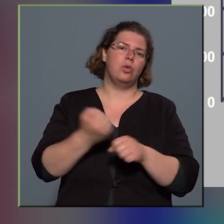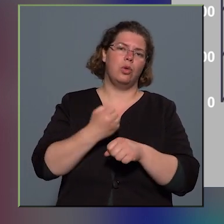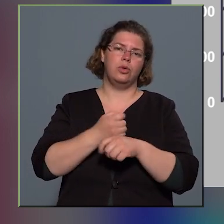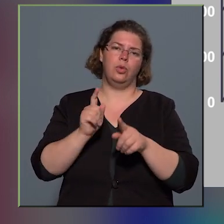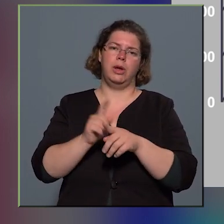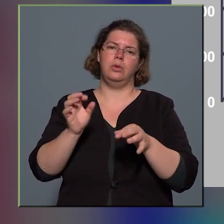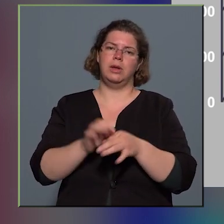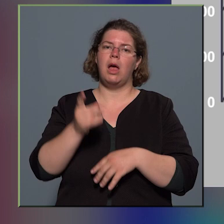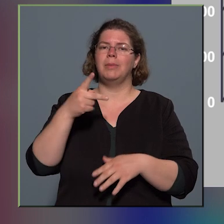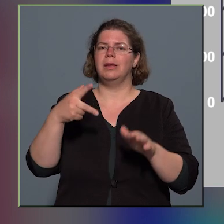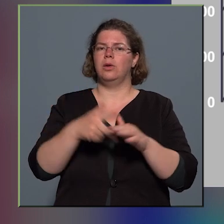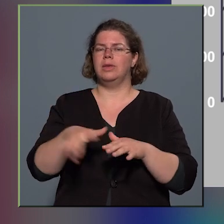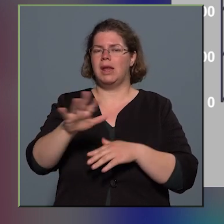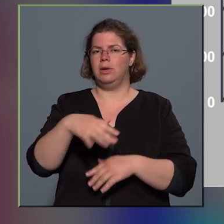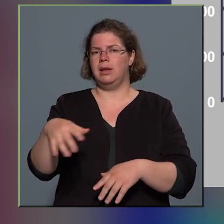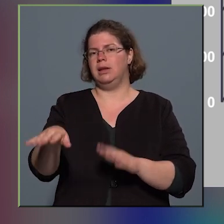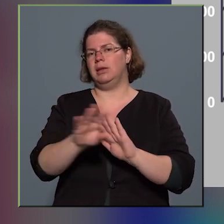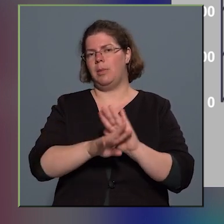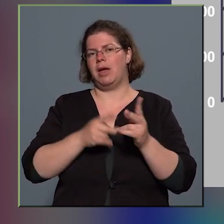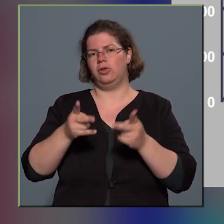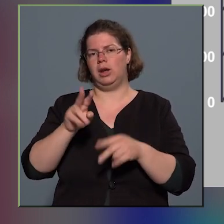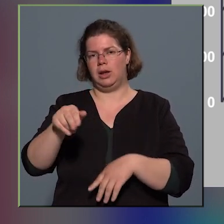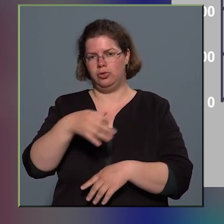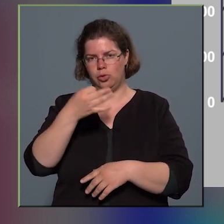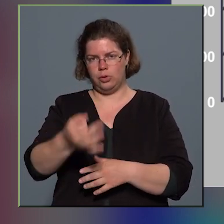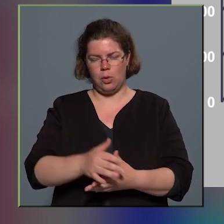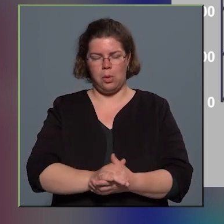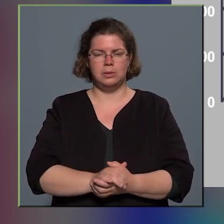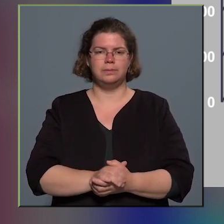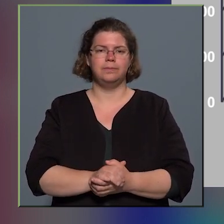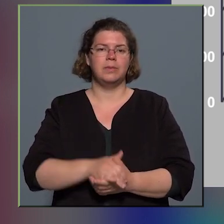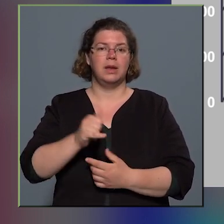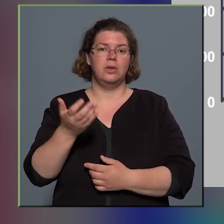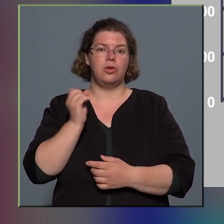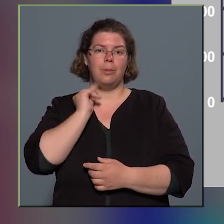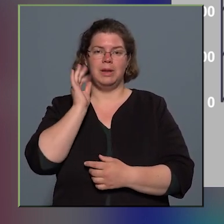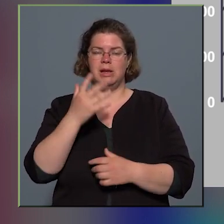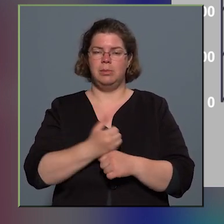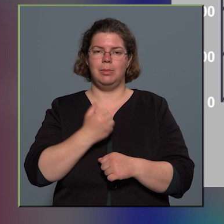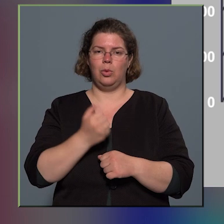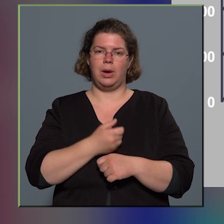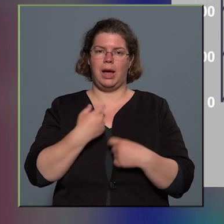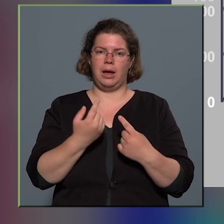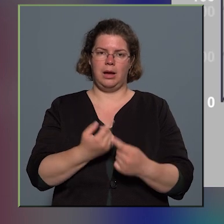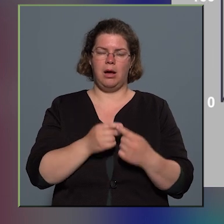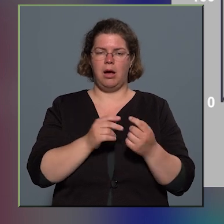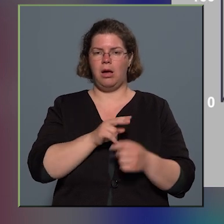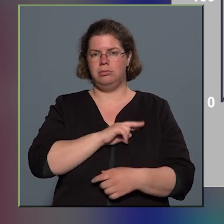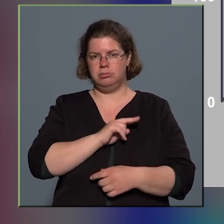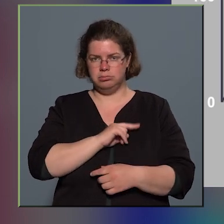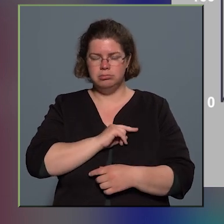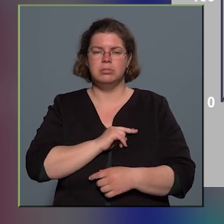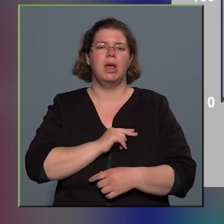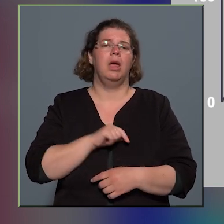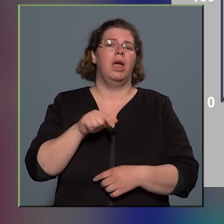amelyek közterületi szabálysértésekről szólnak. És a mindenapi munkánkat filmjelzik. Ezek